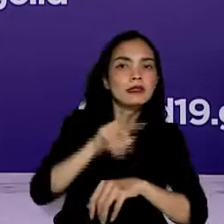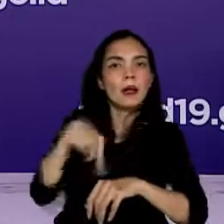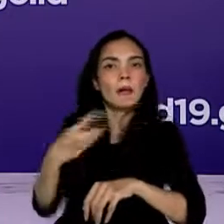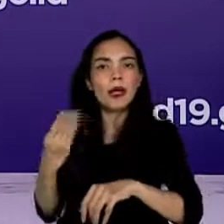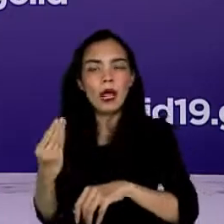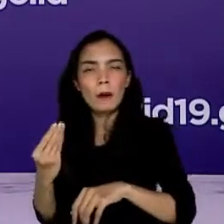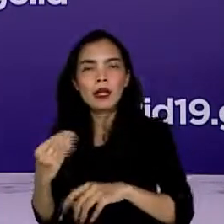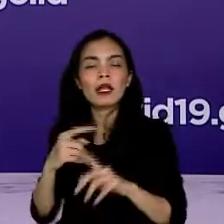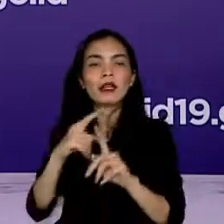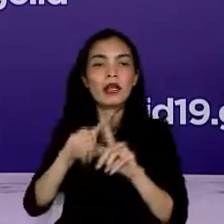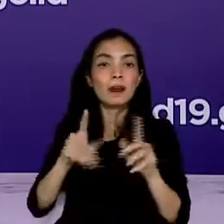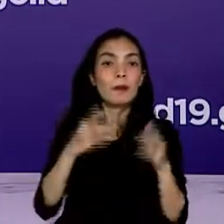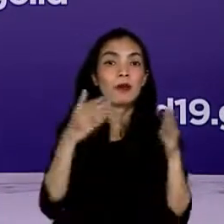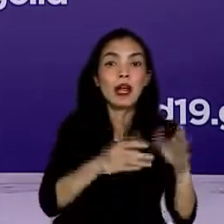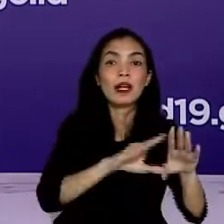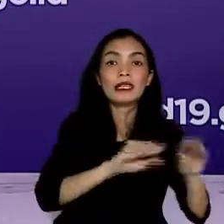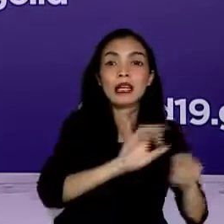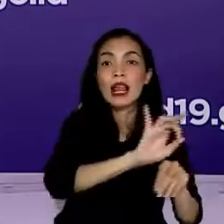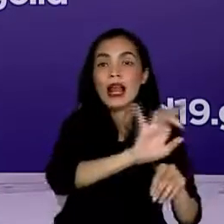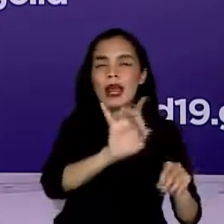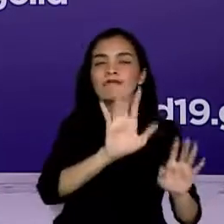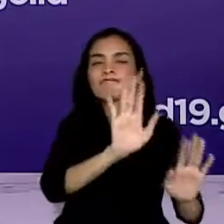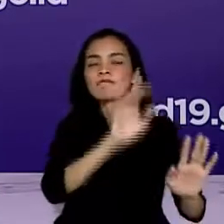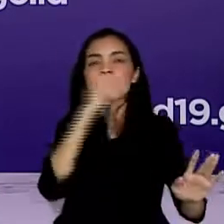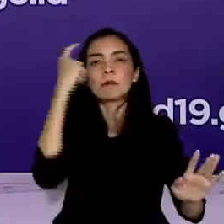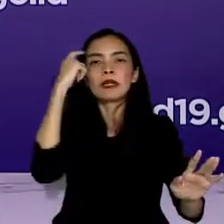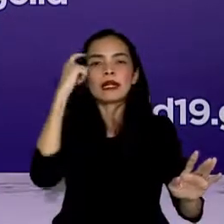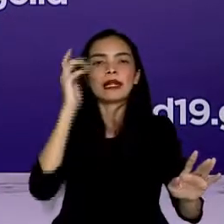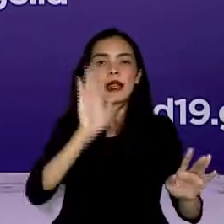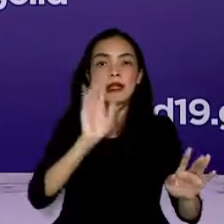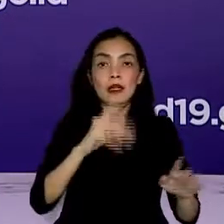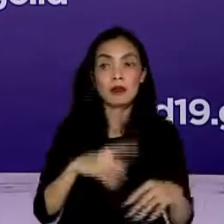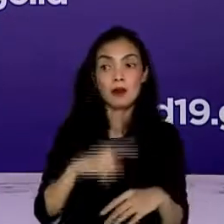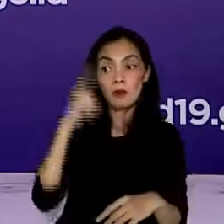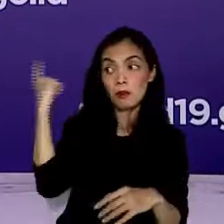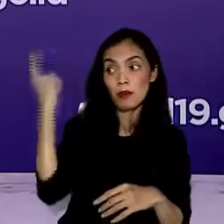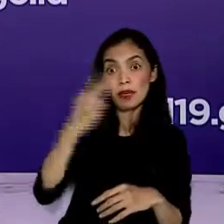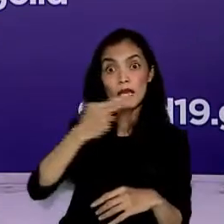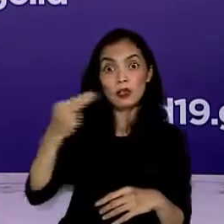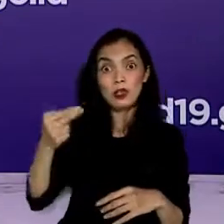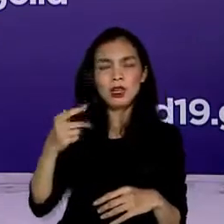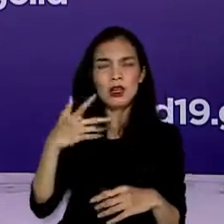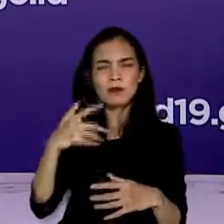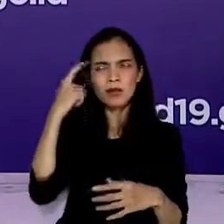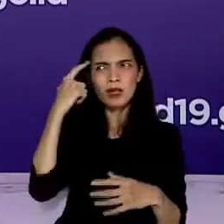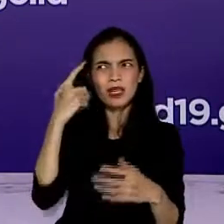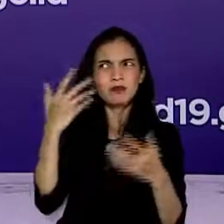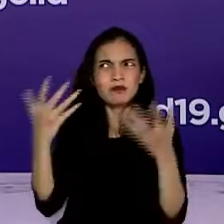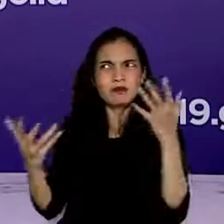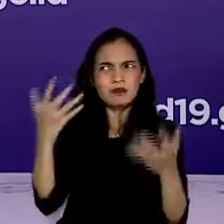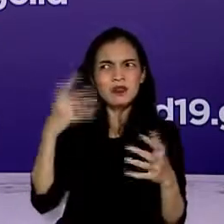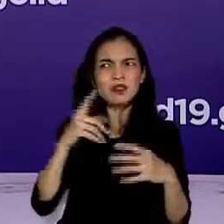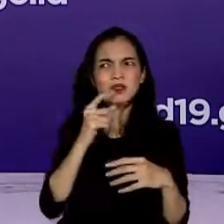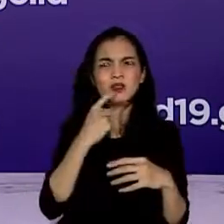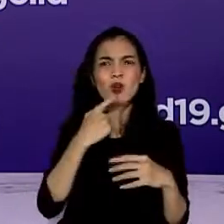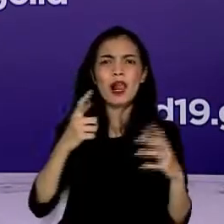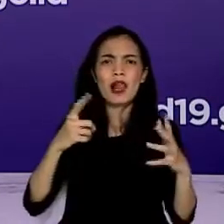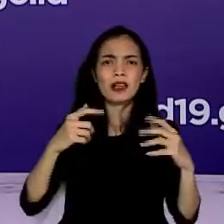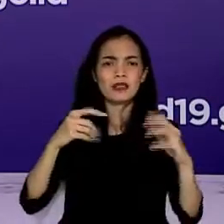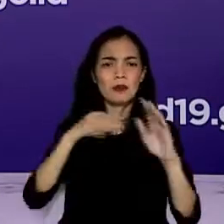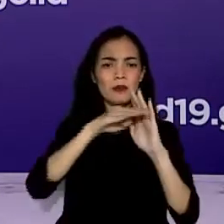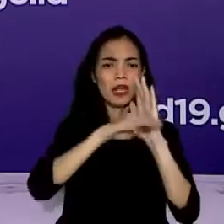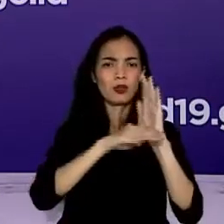Pertimbangan yang diambil oleh pemerintah Indonesia ini telah mencakup keempat komponen pertimbangan relaksasi kegiatan